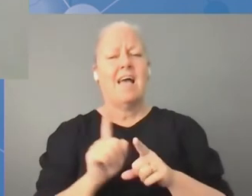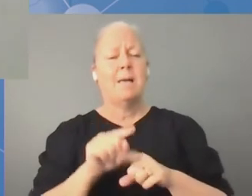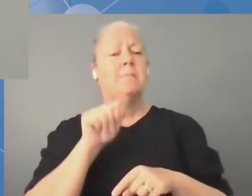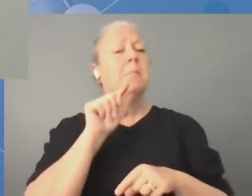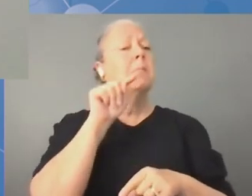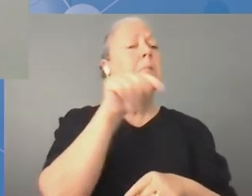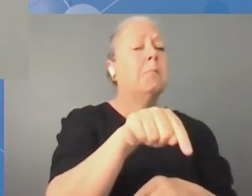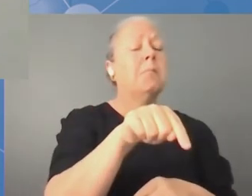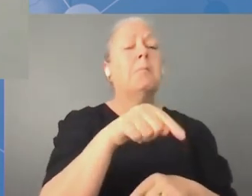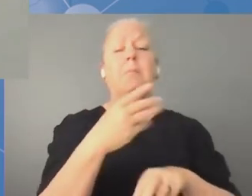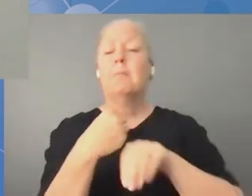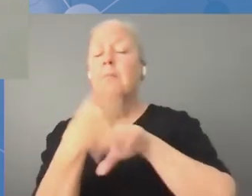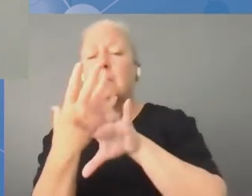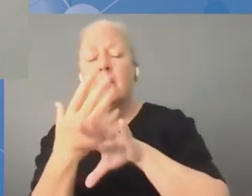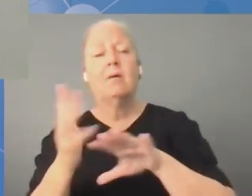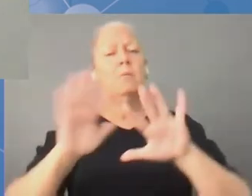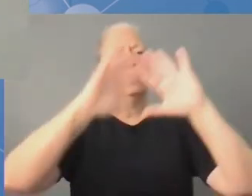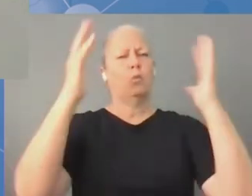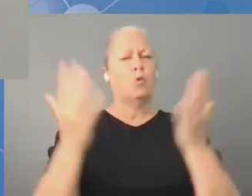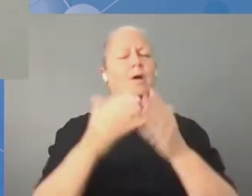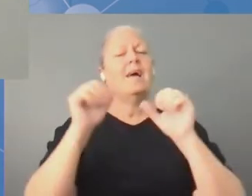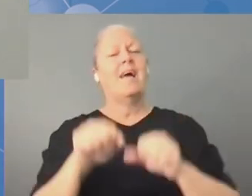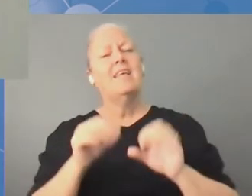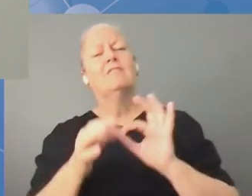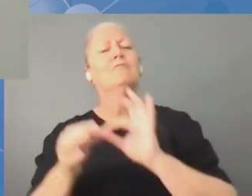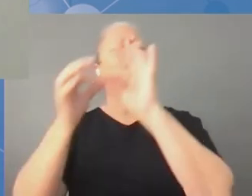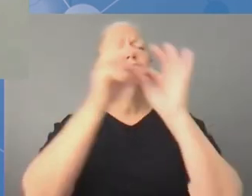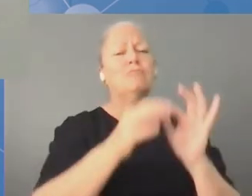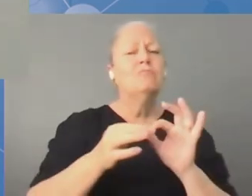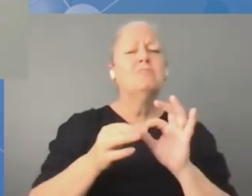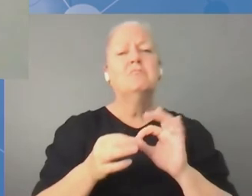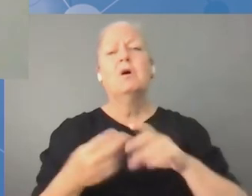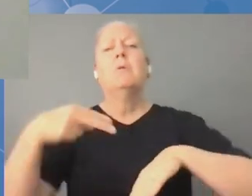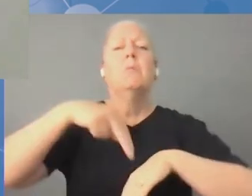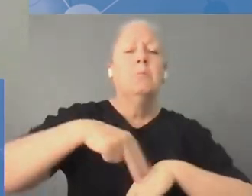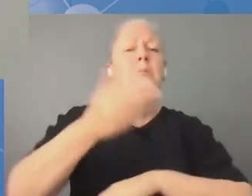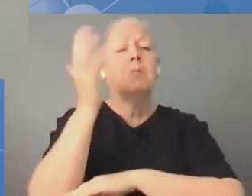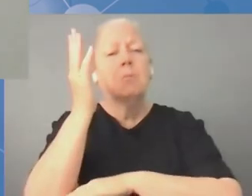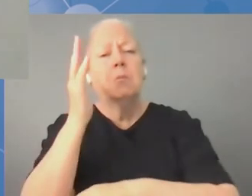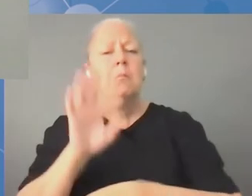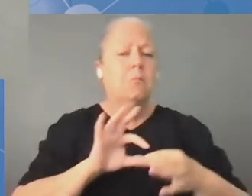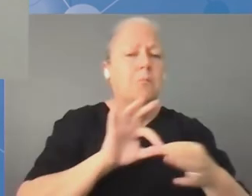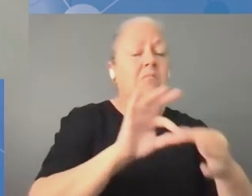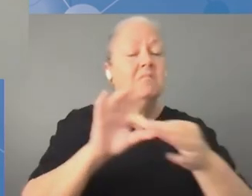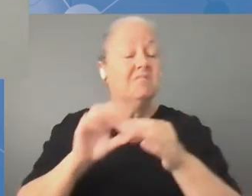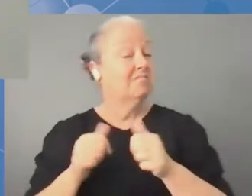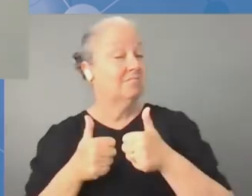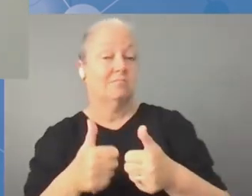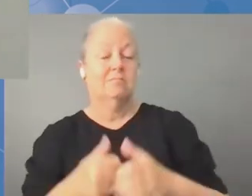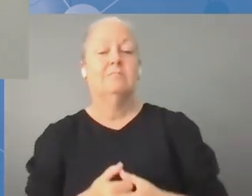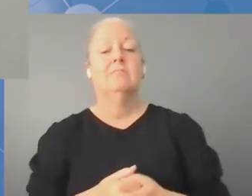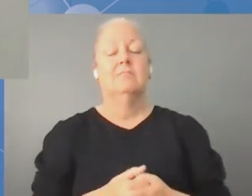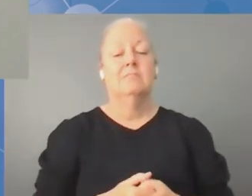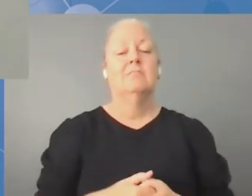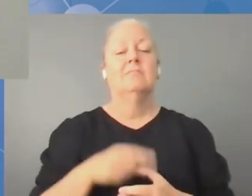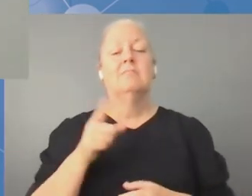jestem zaangażowany w obrady. To jest świetny format, format hybrydowy, który pozwala wszystkim zainteresowanym zaangażować